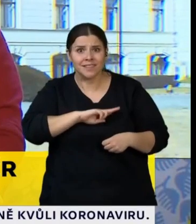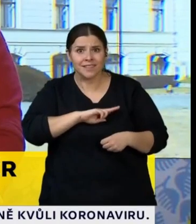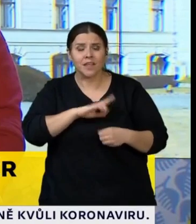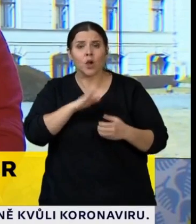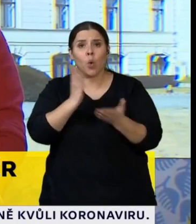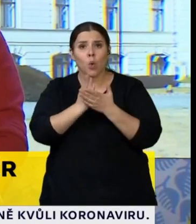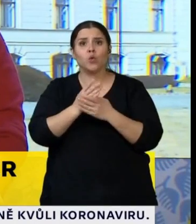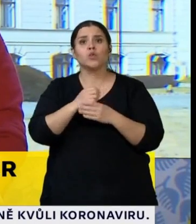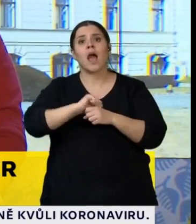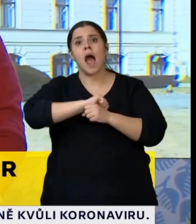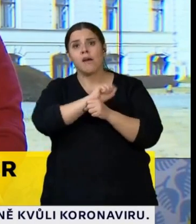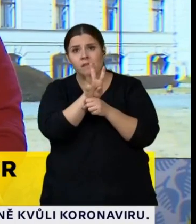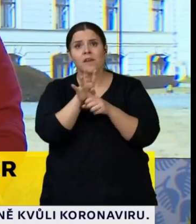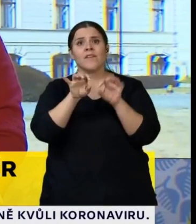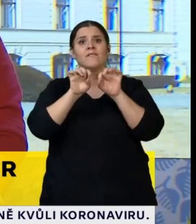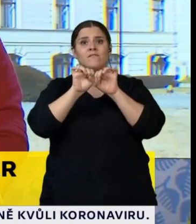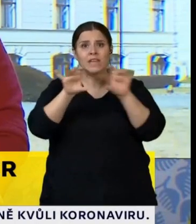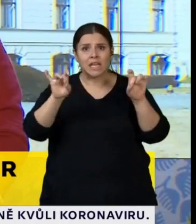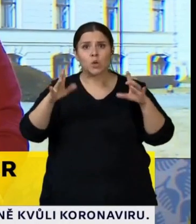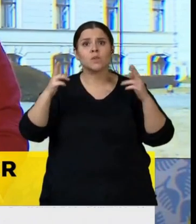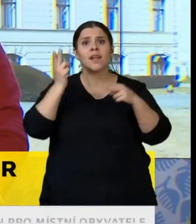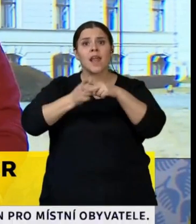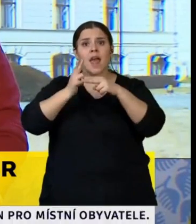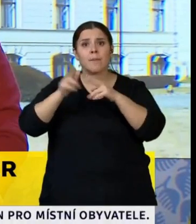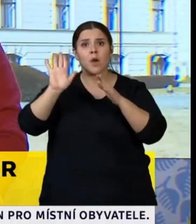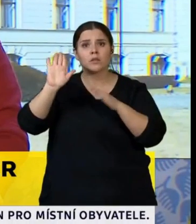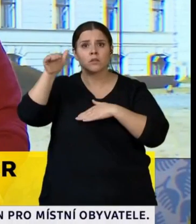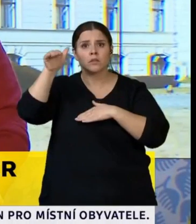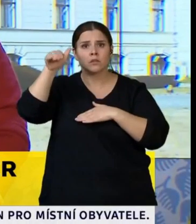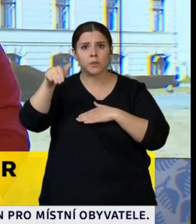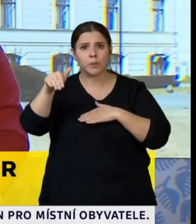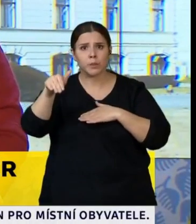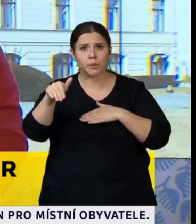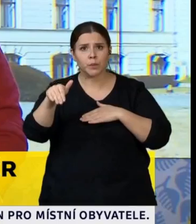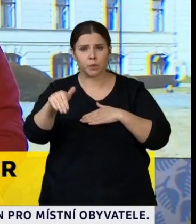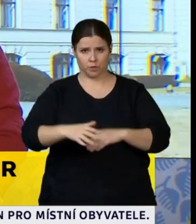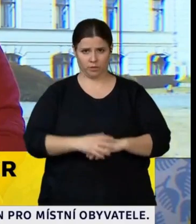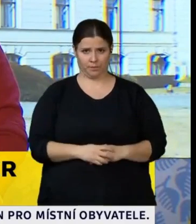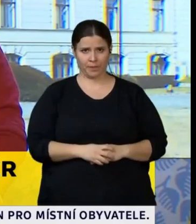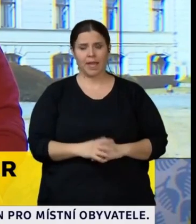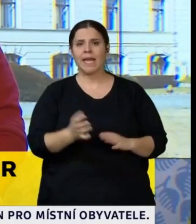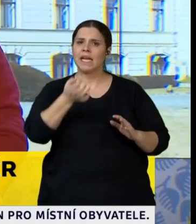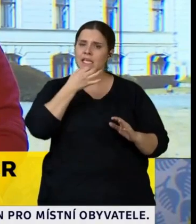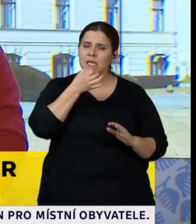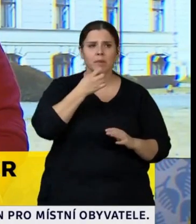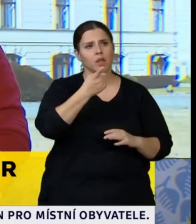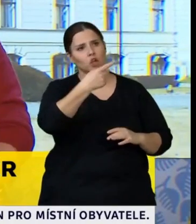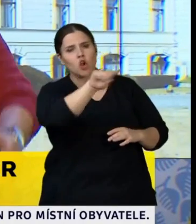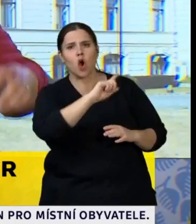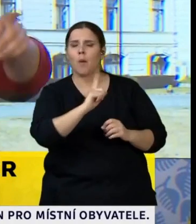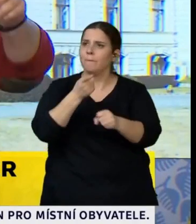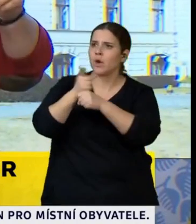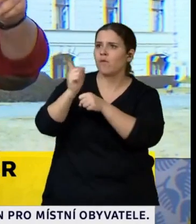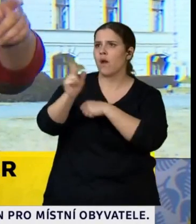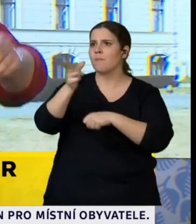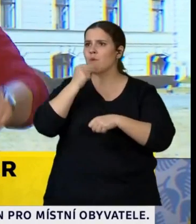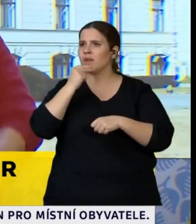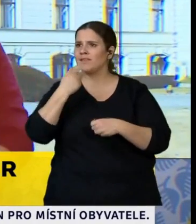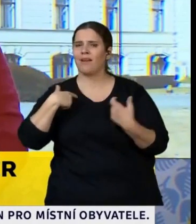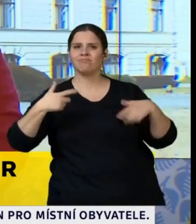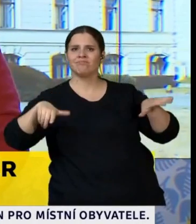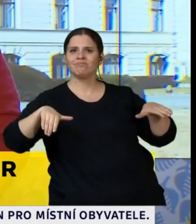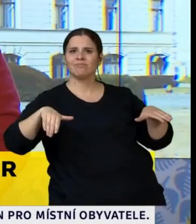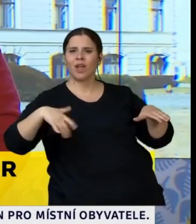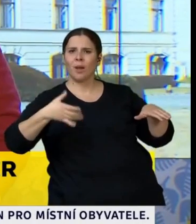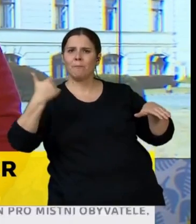klesat nebo minimálně nebude vstoupat jako v Itálii. Pokud to nevydržíme, pokud to někdo bude zkoušet, jestli ho policisté chytí nebo nechytí, pokud někdo bude sedět na těch